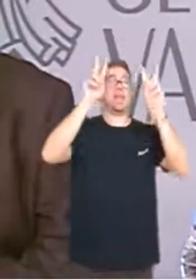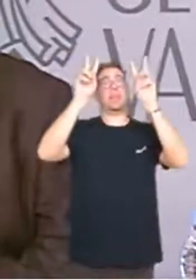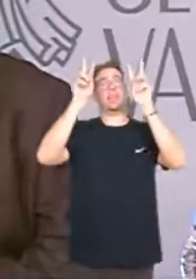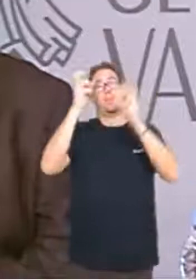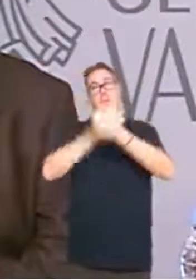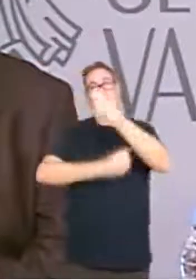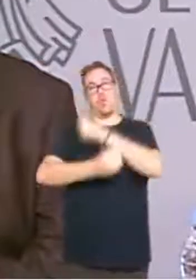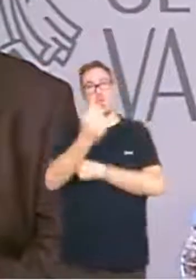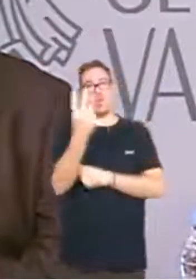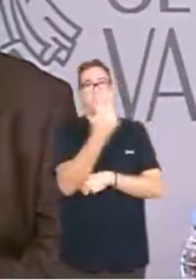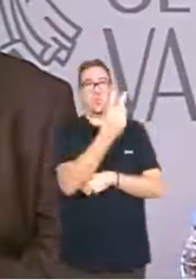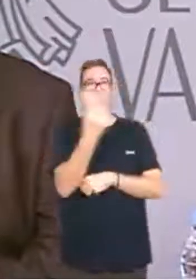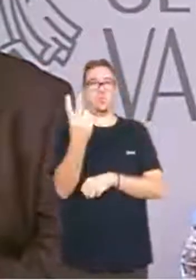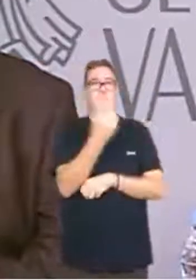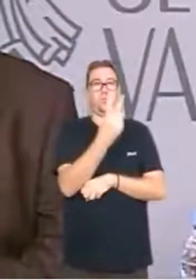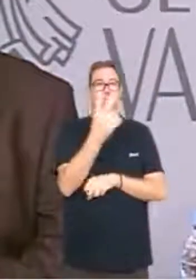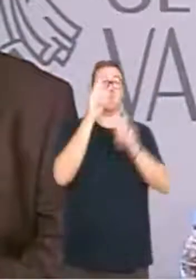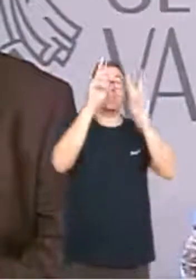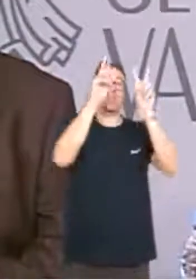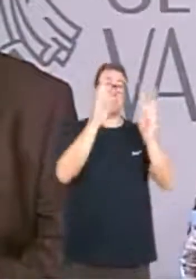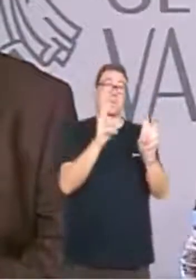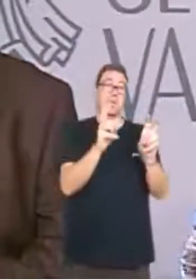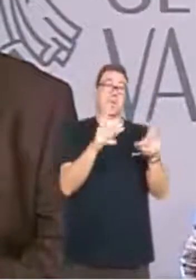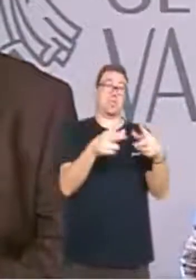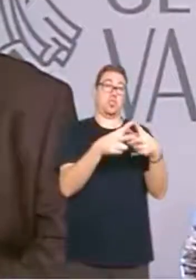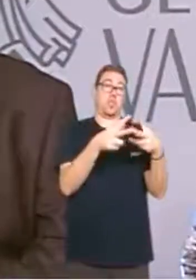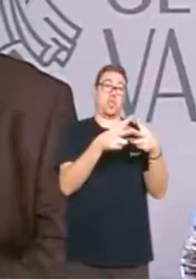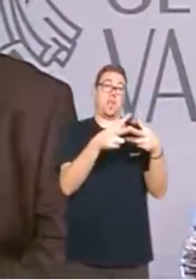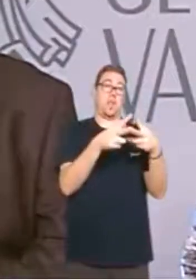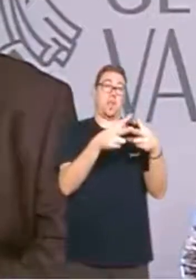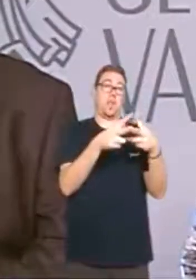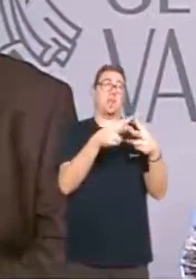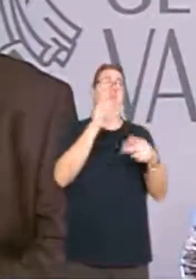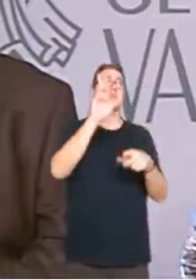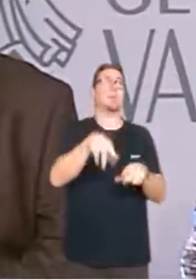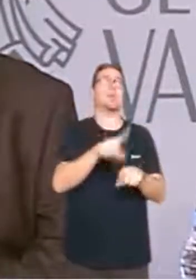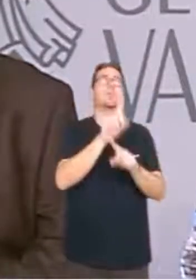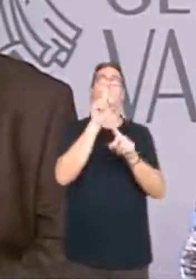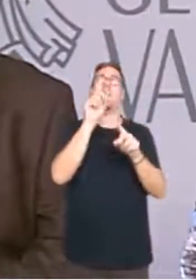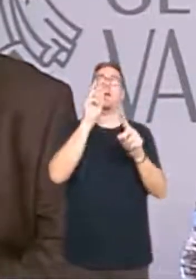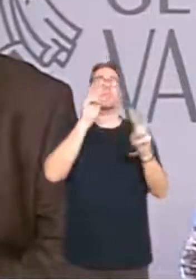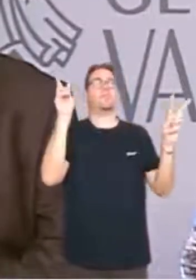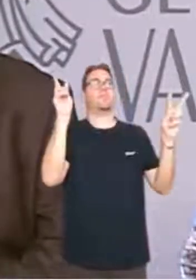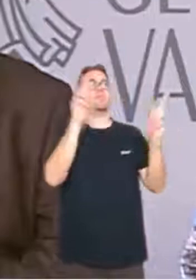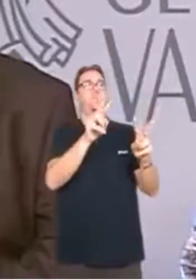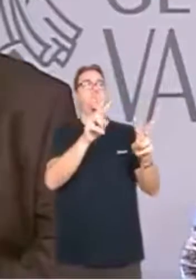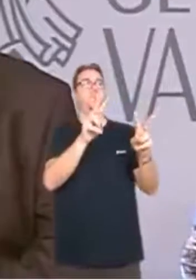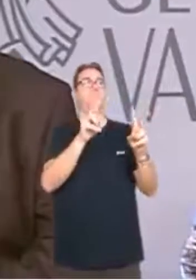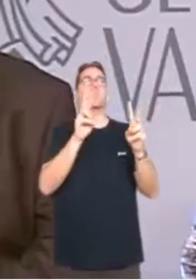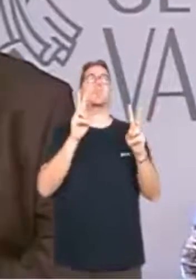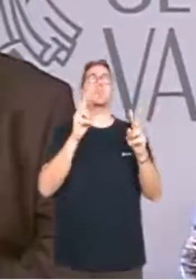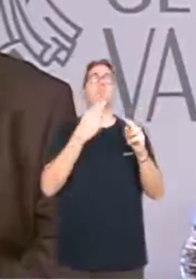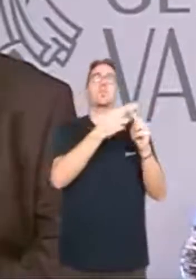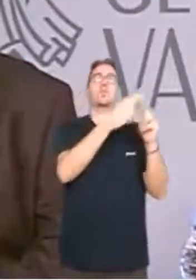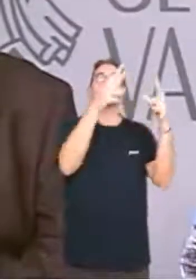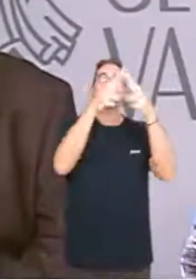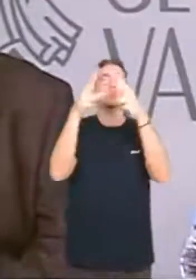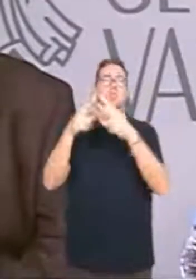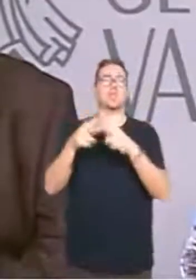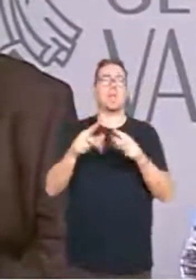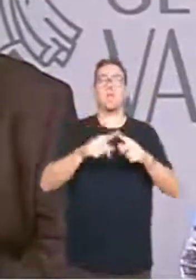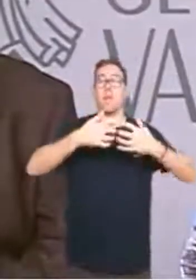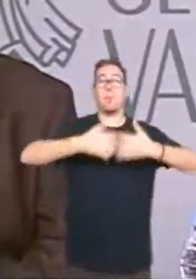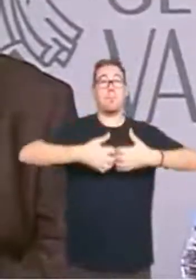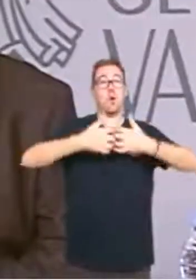econòmic i en el plànol social també amb una visió de les polítiques socials com a